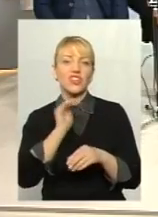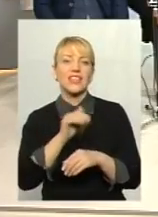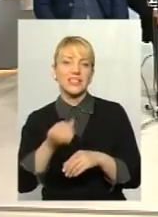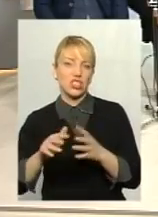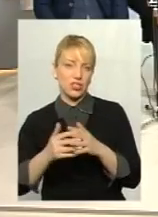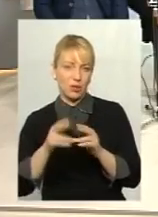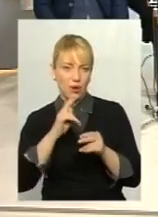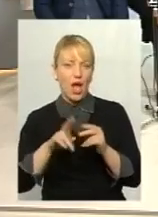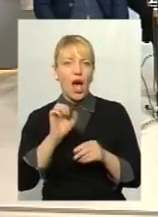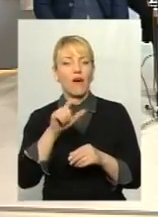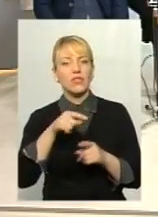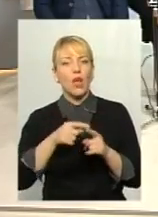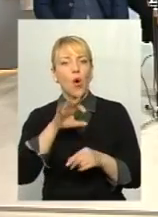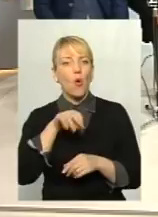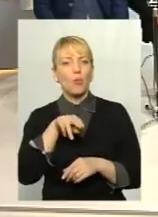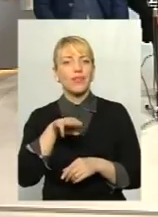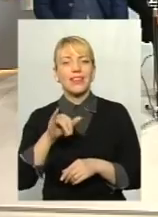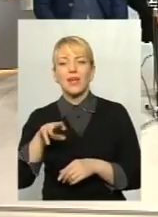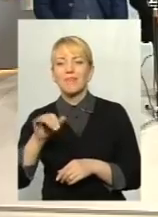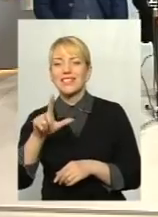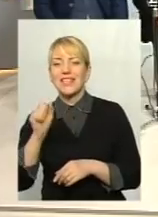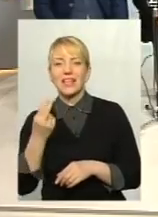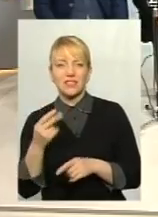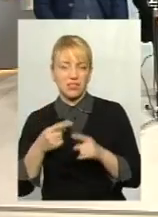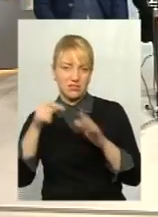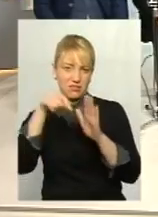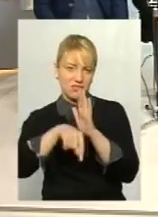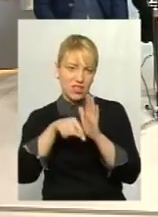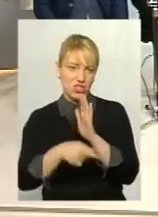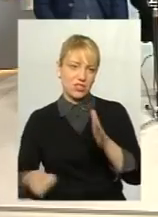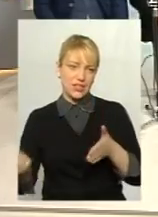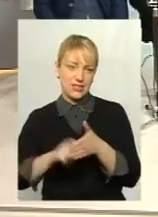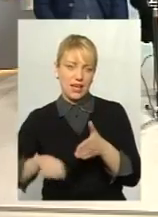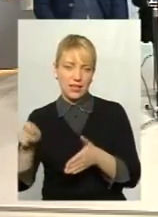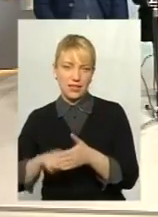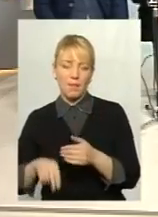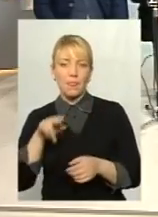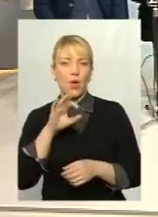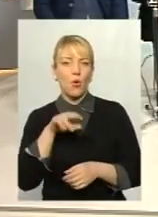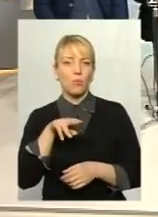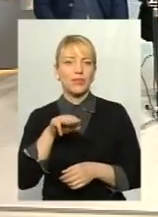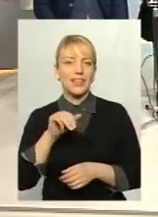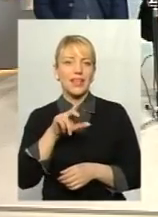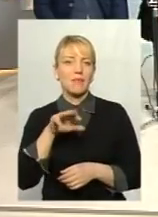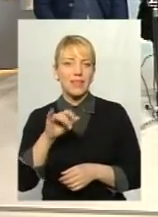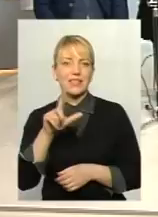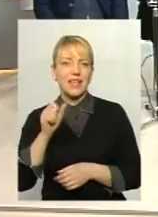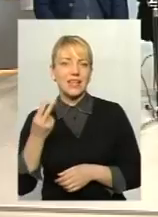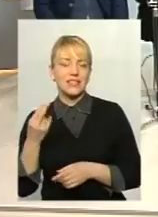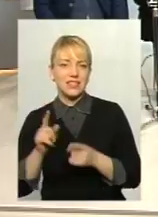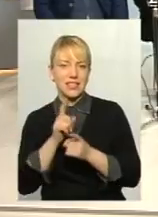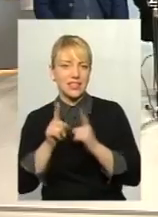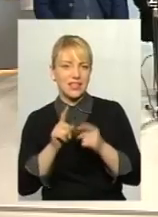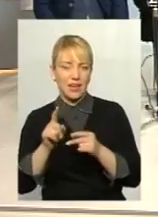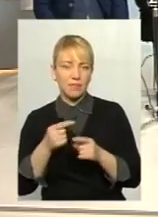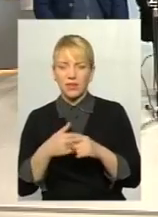Оптимізація шкіл, садочки, все. Оптимізація означає закриття. Скажіть, будь ласка, так. І знову ж таки, настільки дійсно інколи